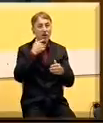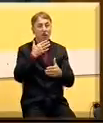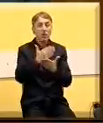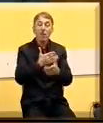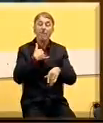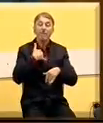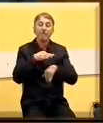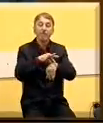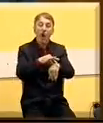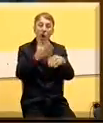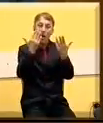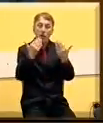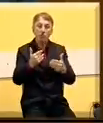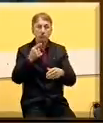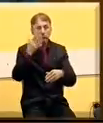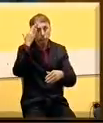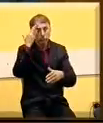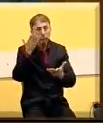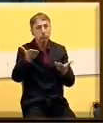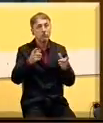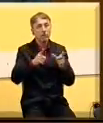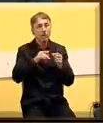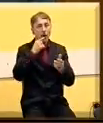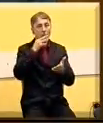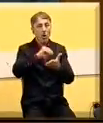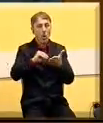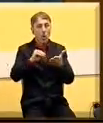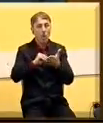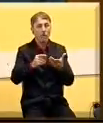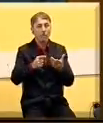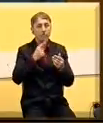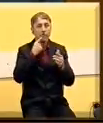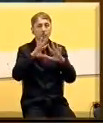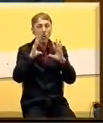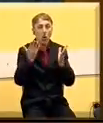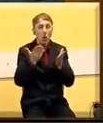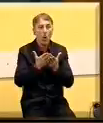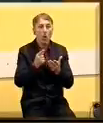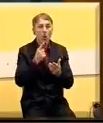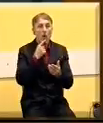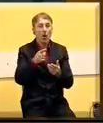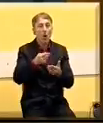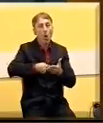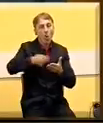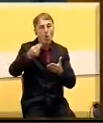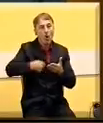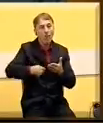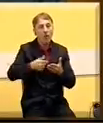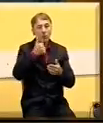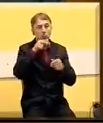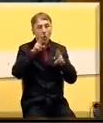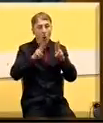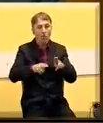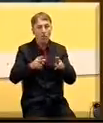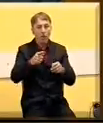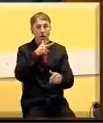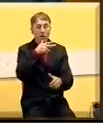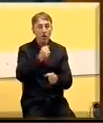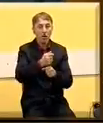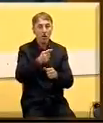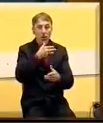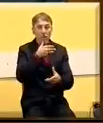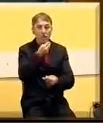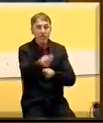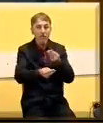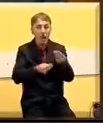vodili računa da ono što smo već raspisali kao svoje konkursne linije što smo zaključili ugore odnosno što imamo nameru ovih dana